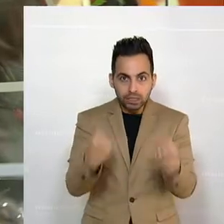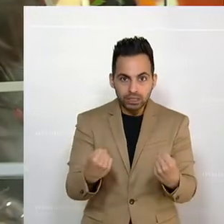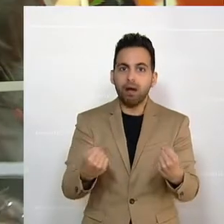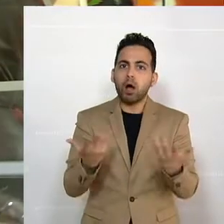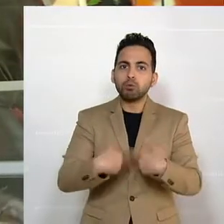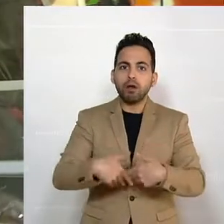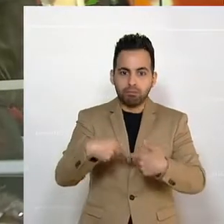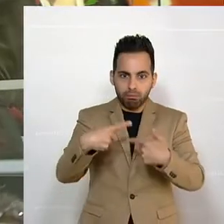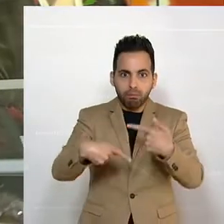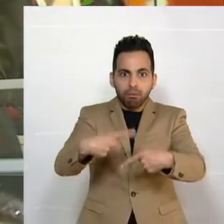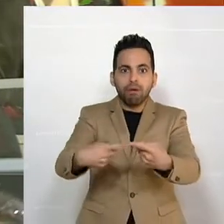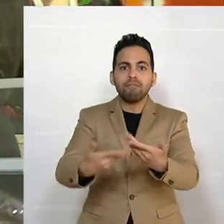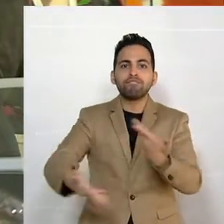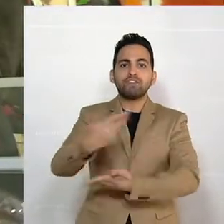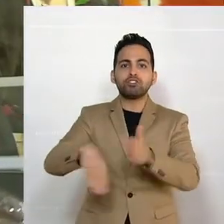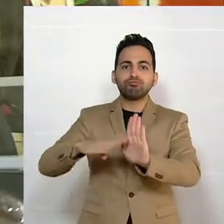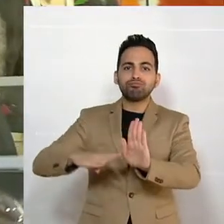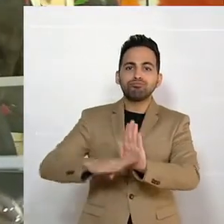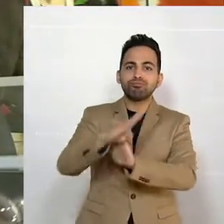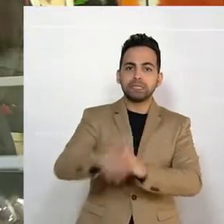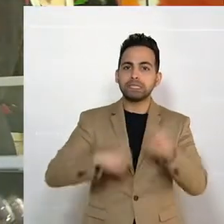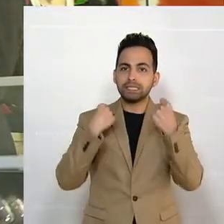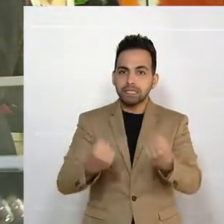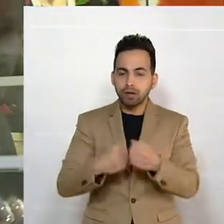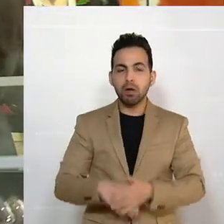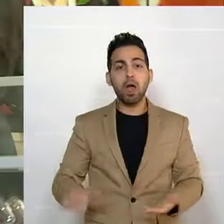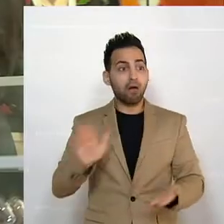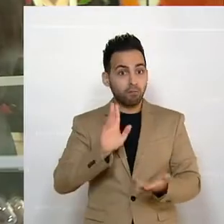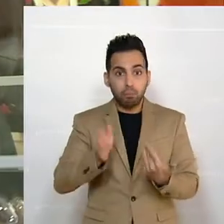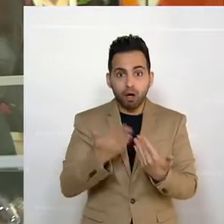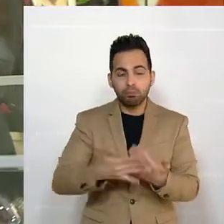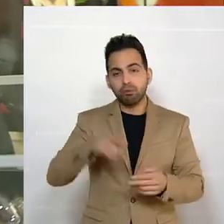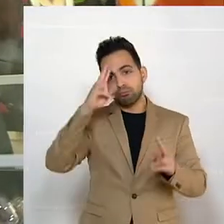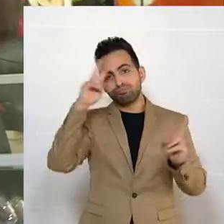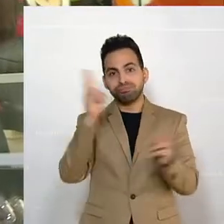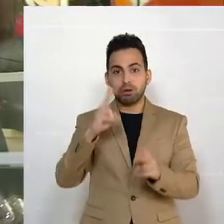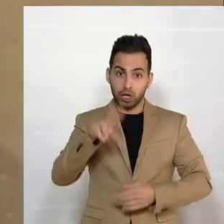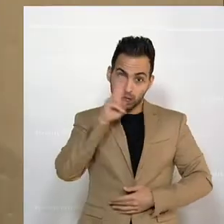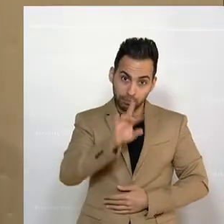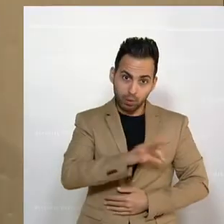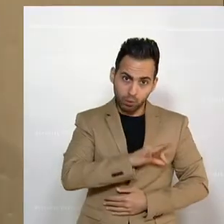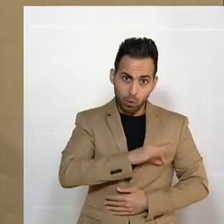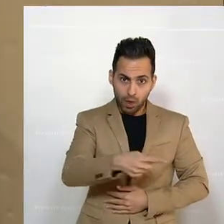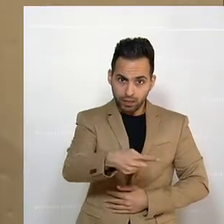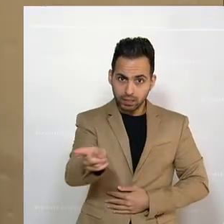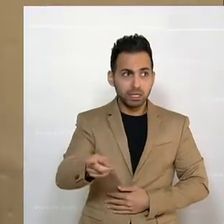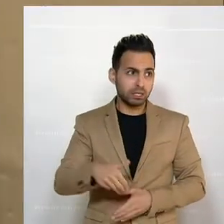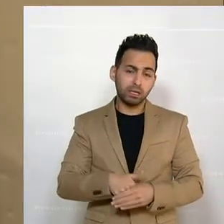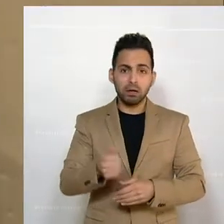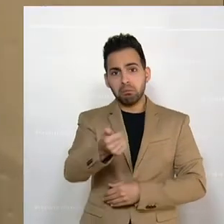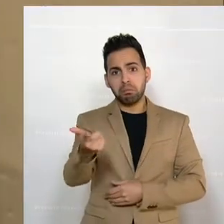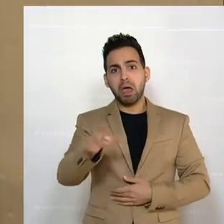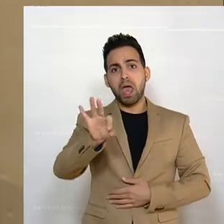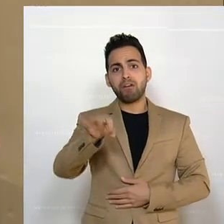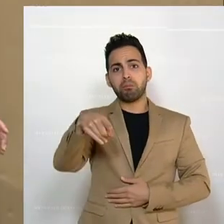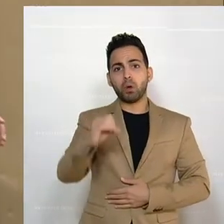Wirtschaft. Und weil verantwortungslos das Handeln, liebe Kollegen und Kolleginnen, es wird zwar immer wieder von der